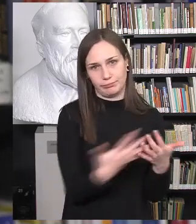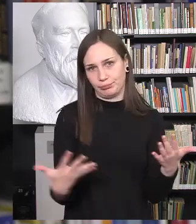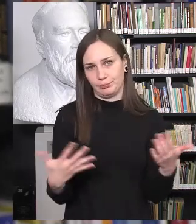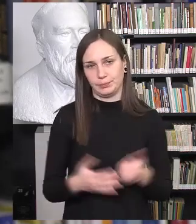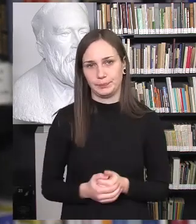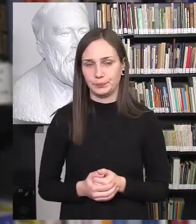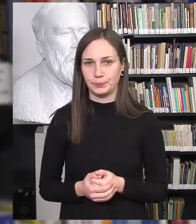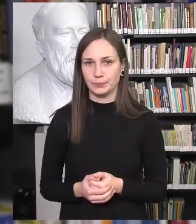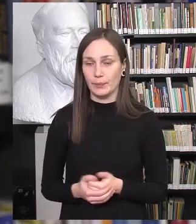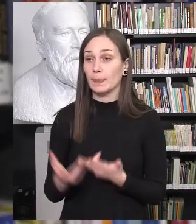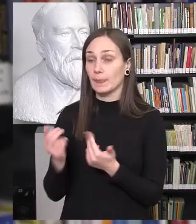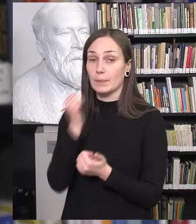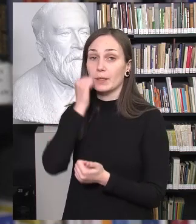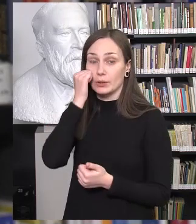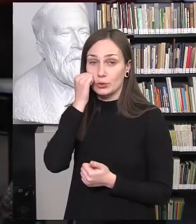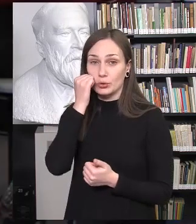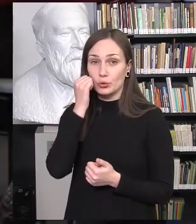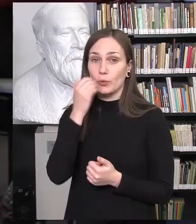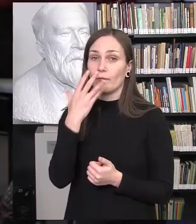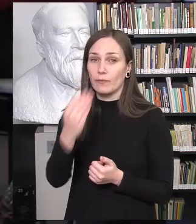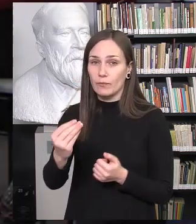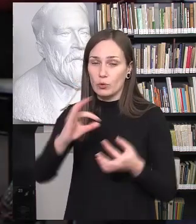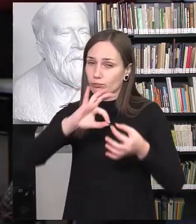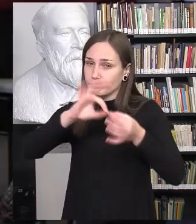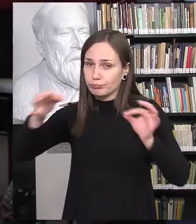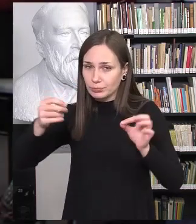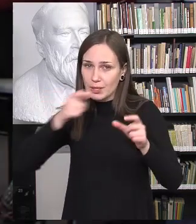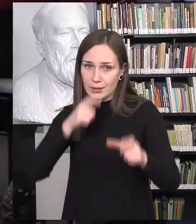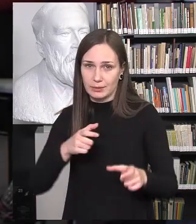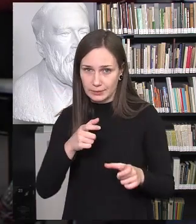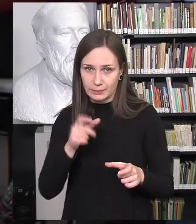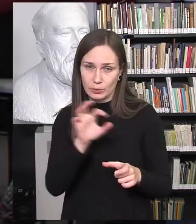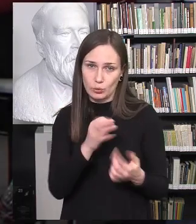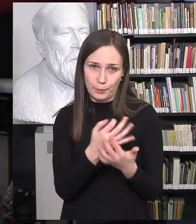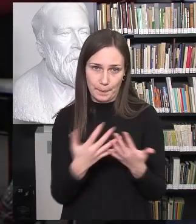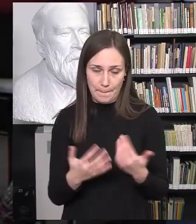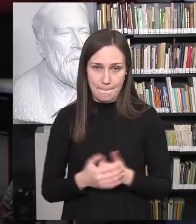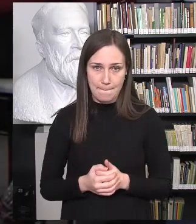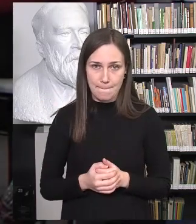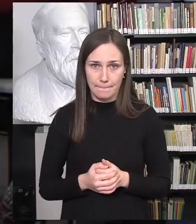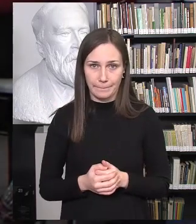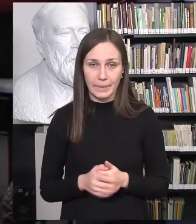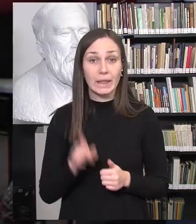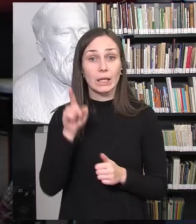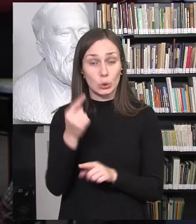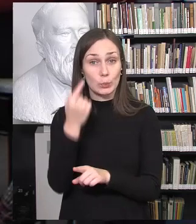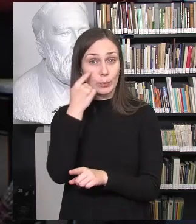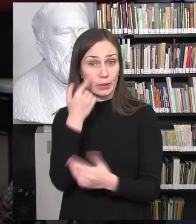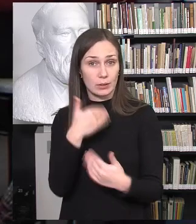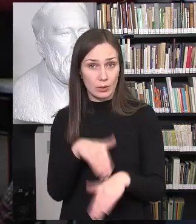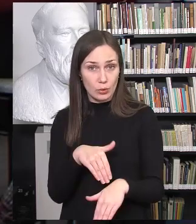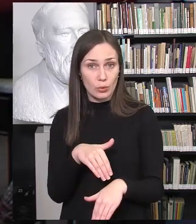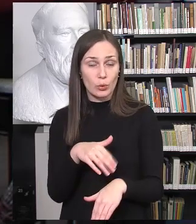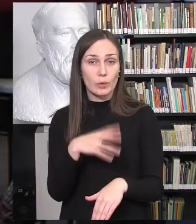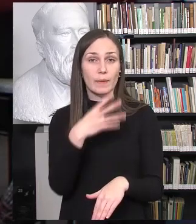Taip, iš tikrųjų, dėkoju už užsamų tokį palietimą į vairių aspektų ir iš tikrųjų, kaip jūs ir pastebėjote, tas